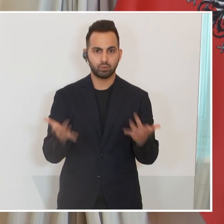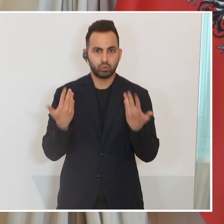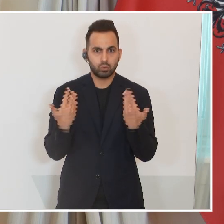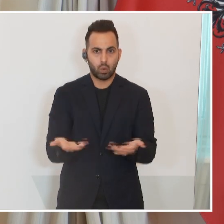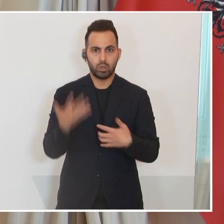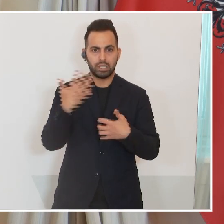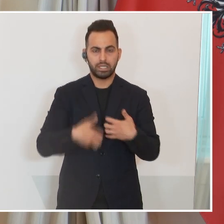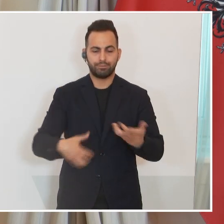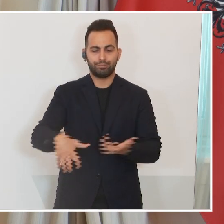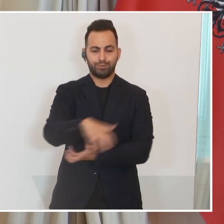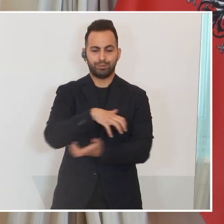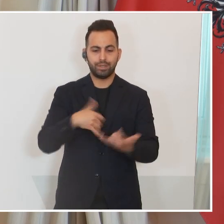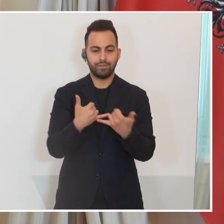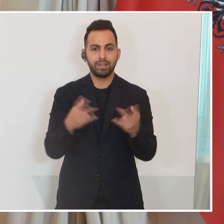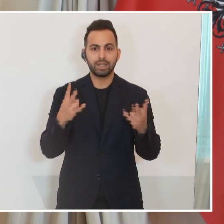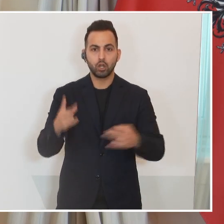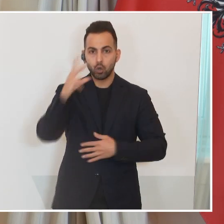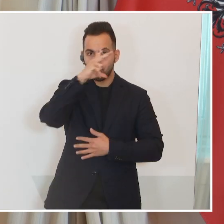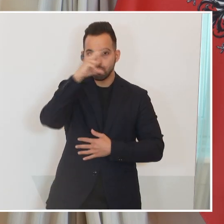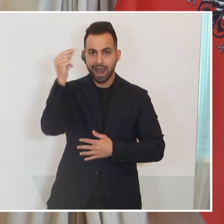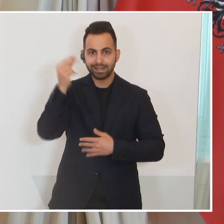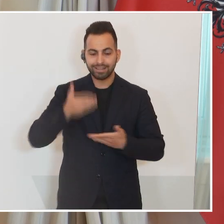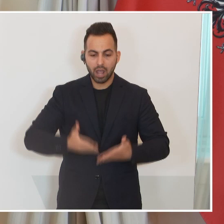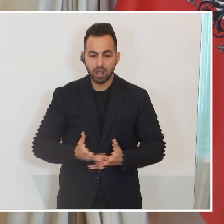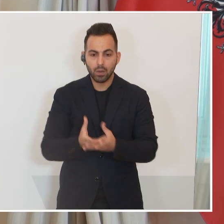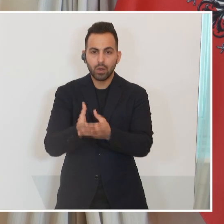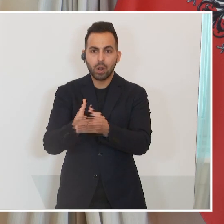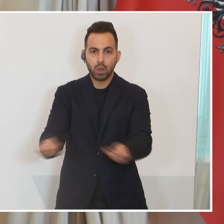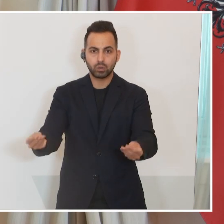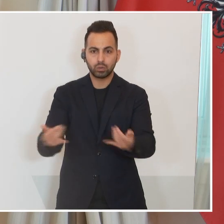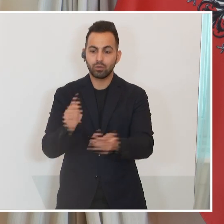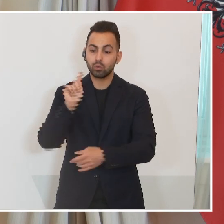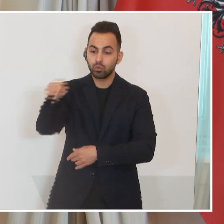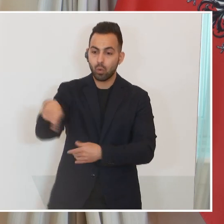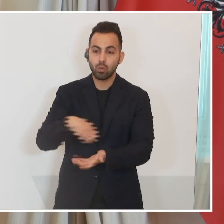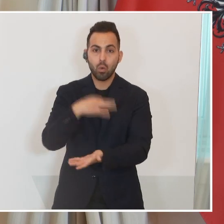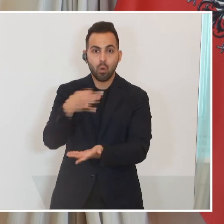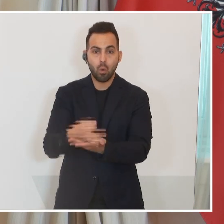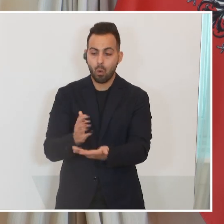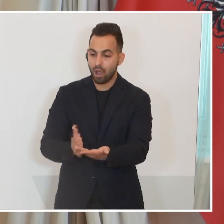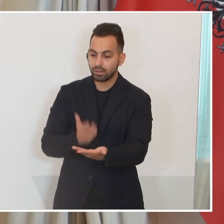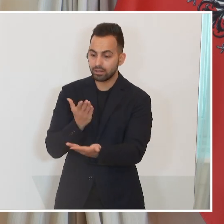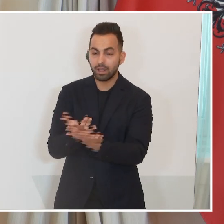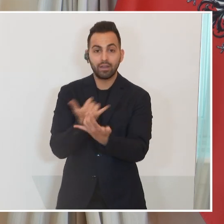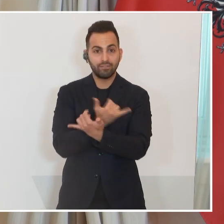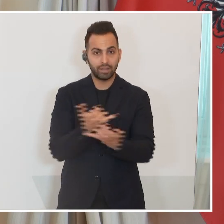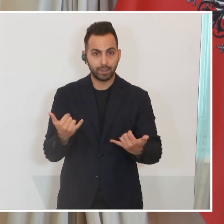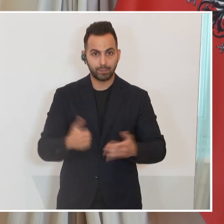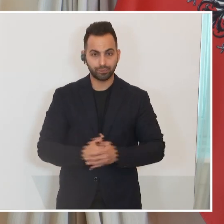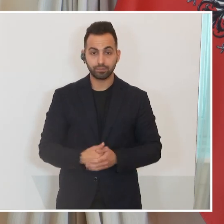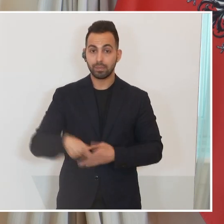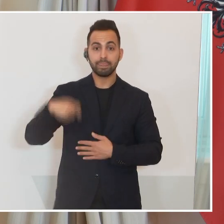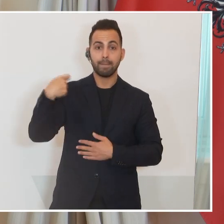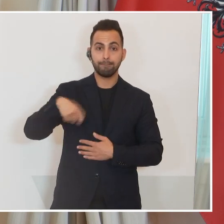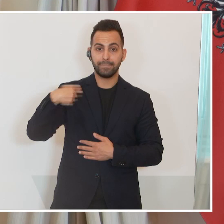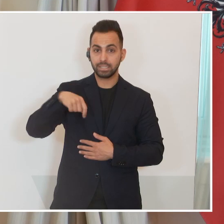Kriegsgeschehen, dass es humanitäre Lösungen für die Menschen vor Ort geben kann. Zum einen hat Präsident